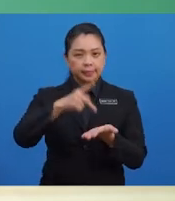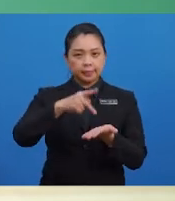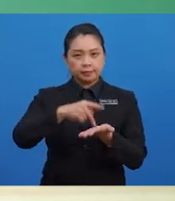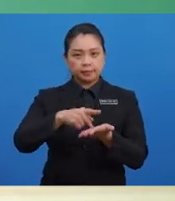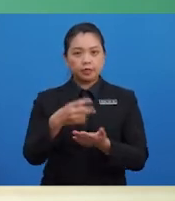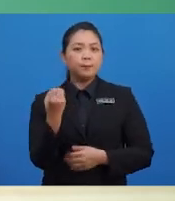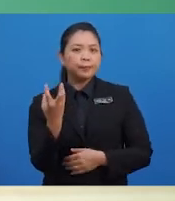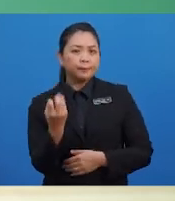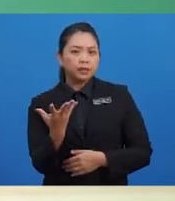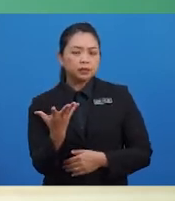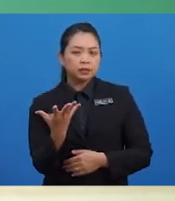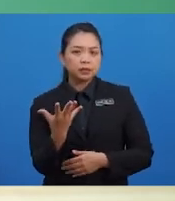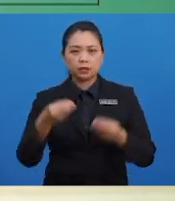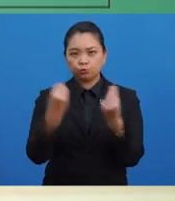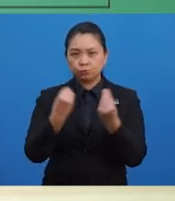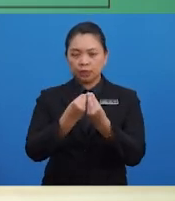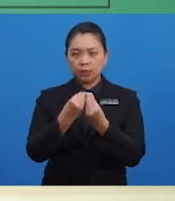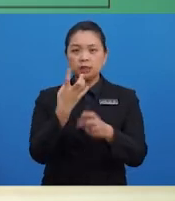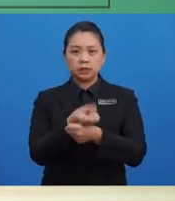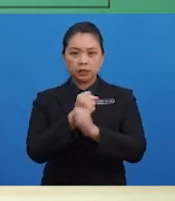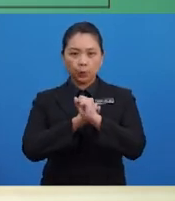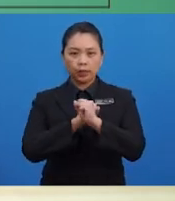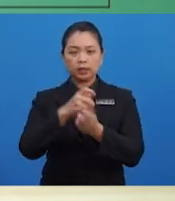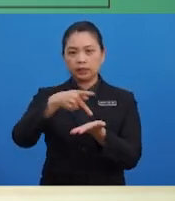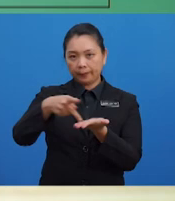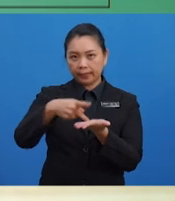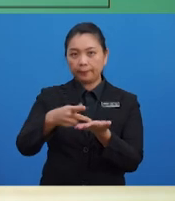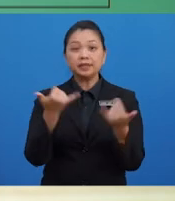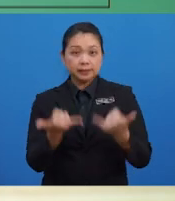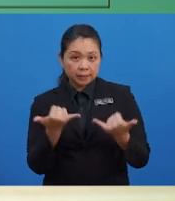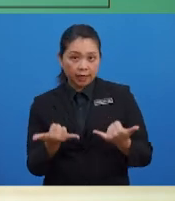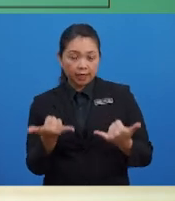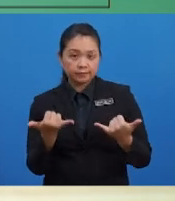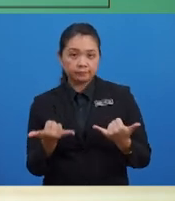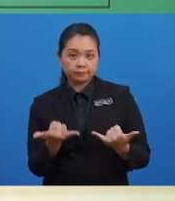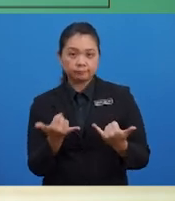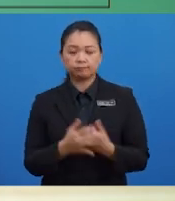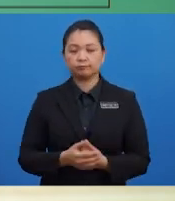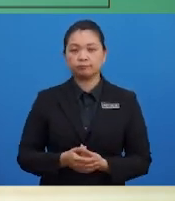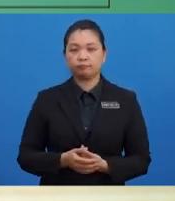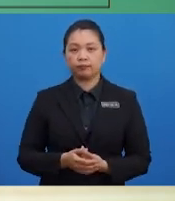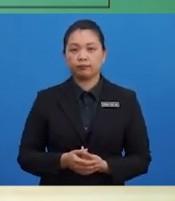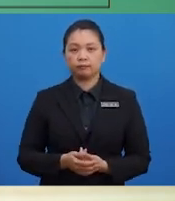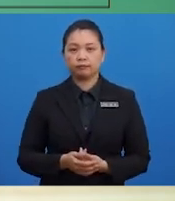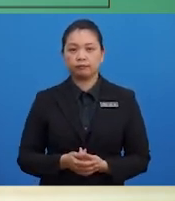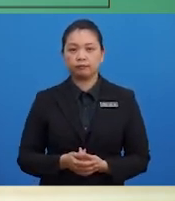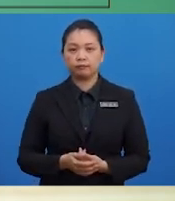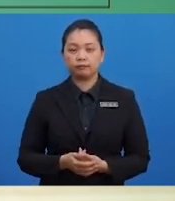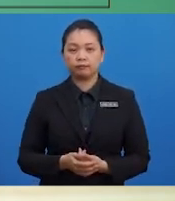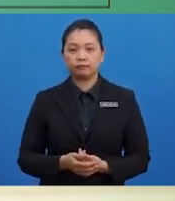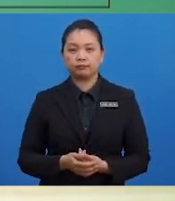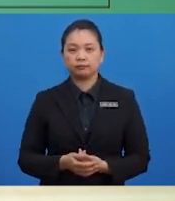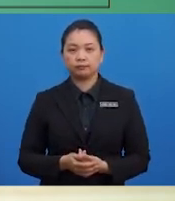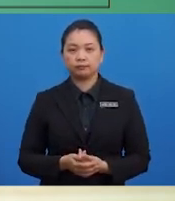Berapakah jumlah sewa yang telah dibayar dalam tahun semasa? Sewa yang dibayar pada tahun